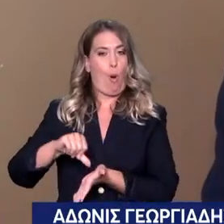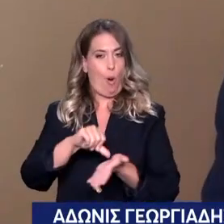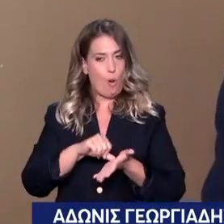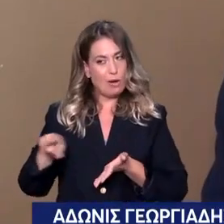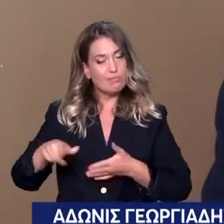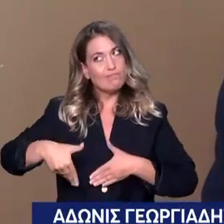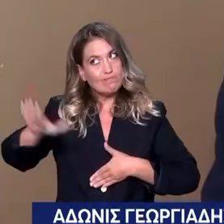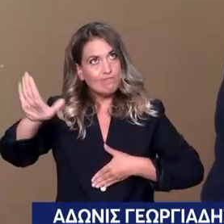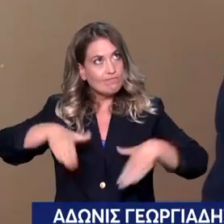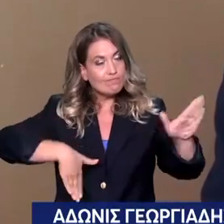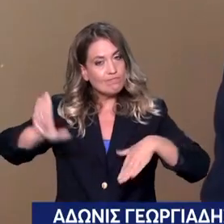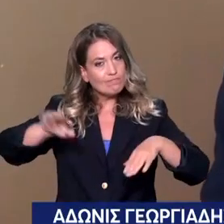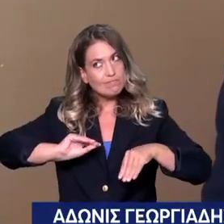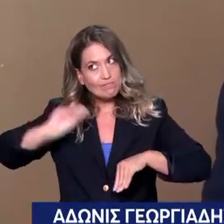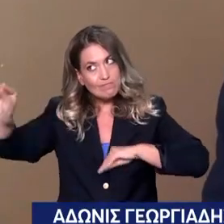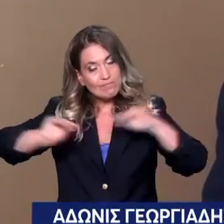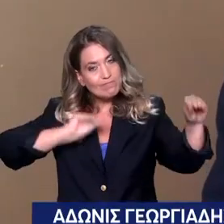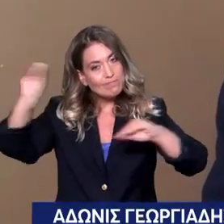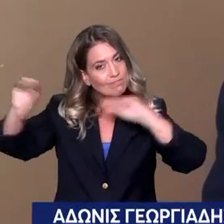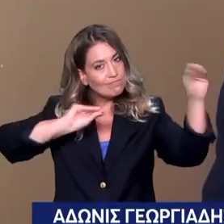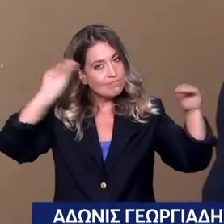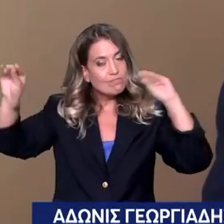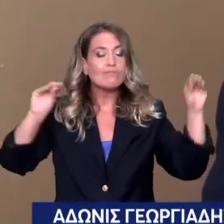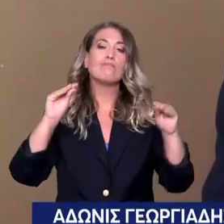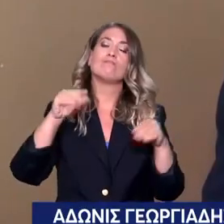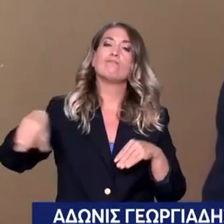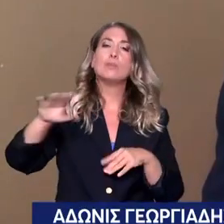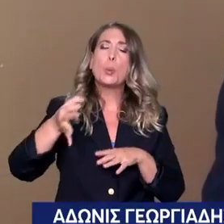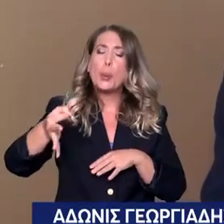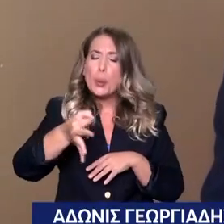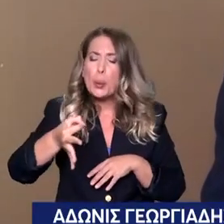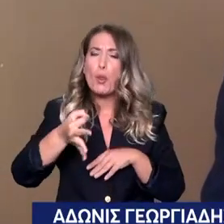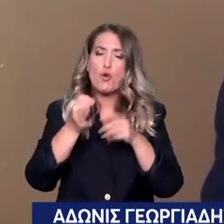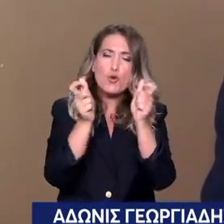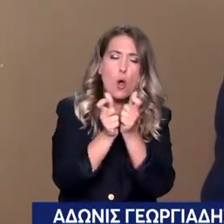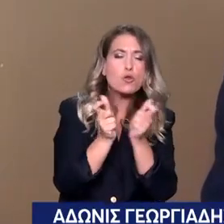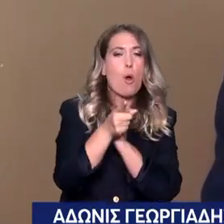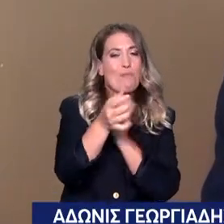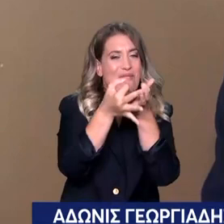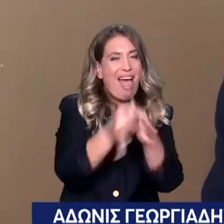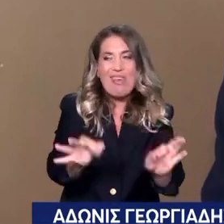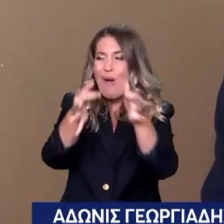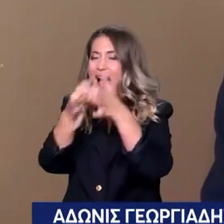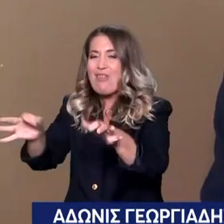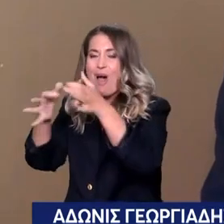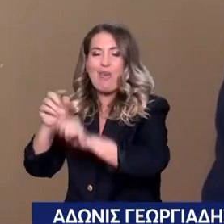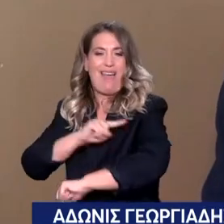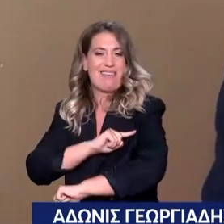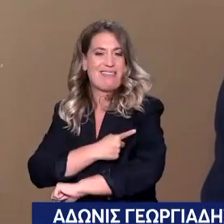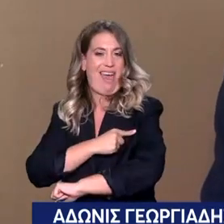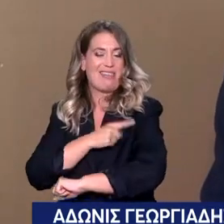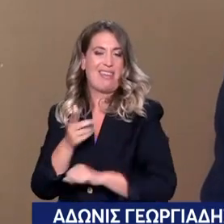μην έχουμε διαρκώς τις άγωνες προσκλήσεις που έχουμε δει πολλές φορές στο πρόσφατο παρελθόν στις προσκλήσεις ιατρικού προσωπικού.